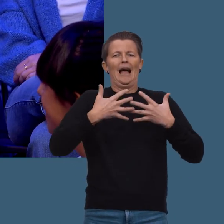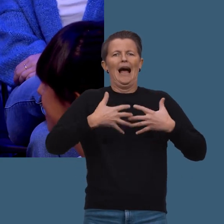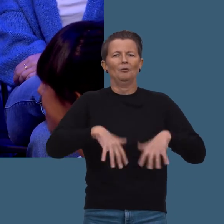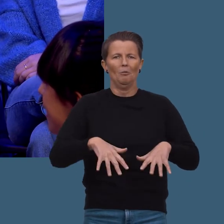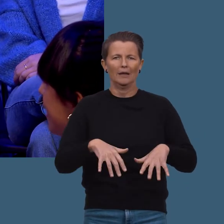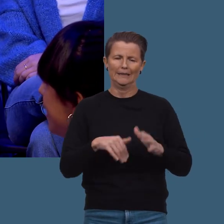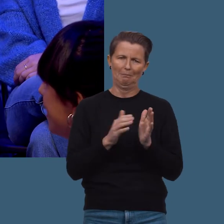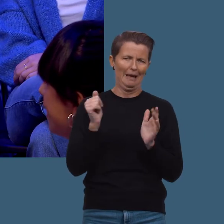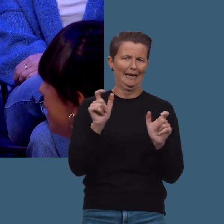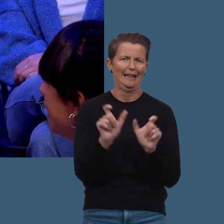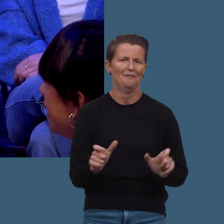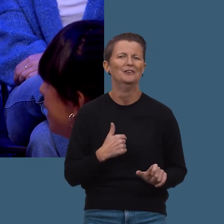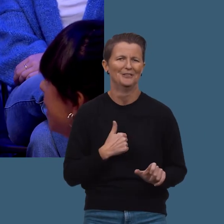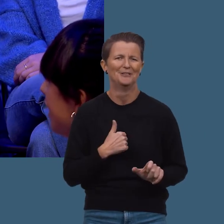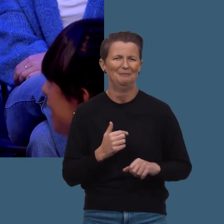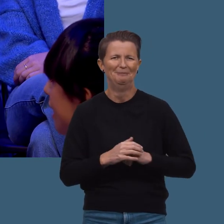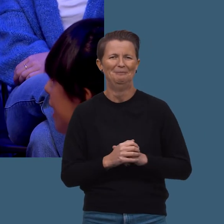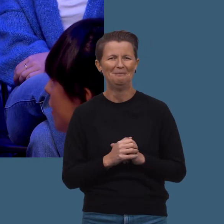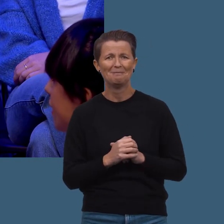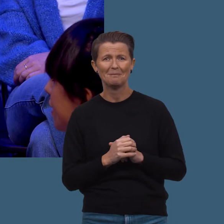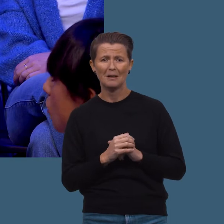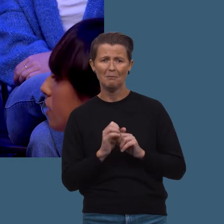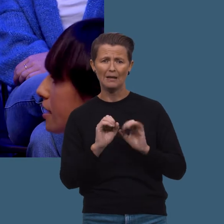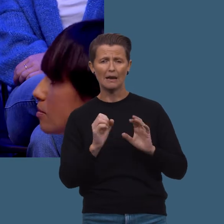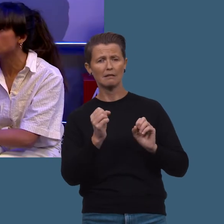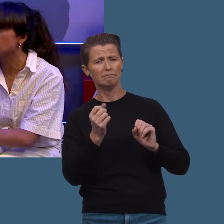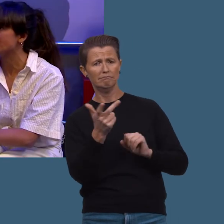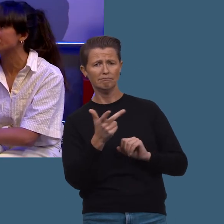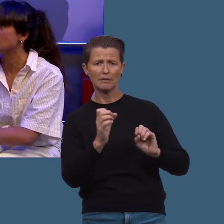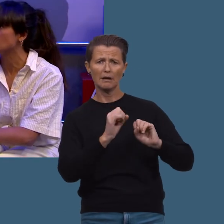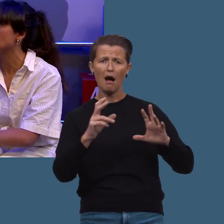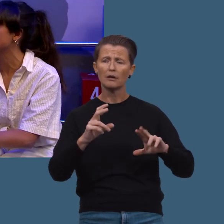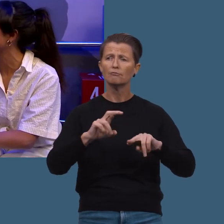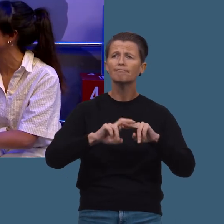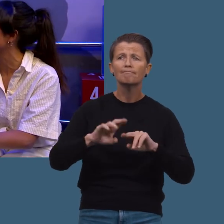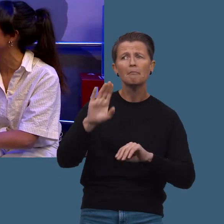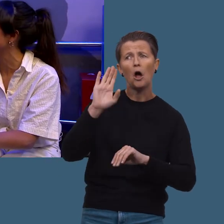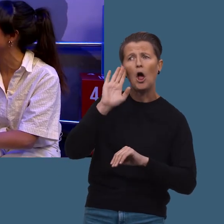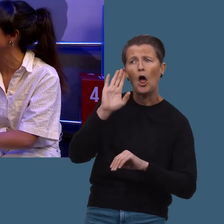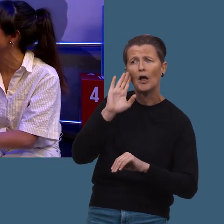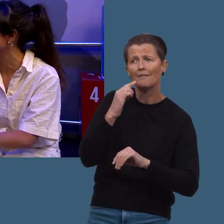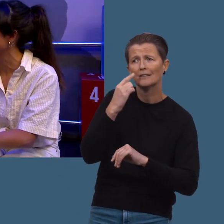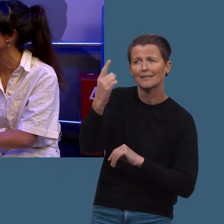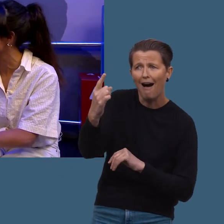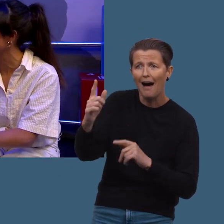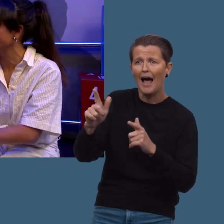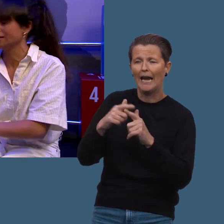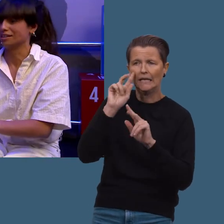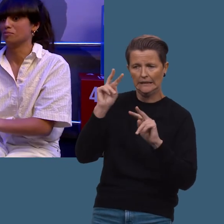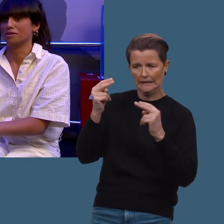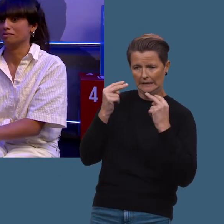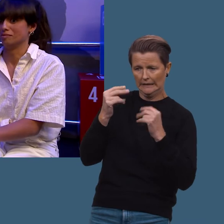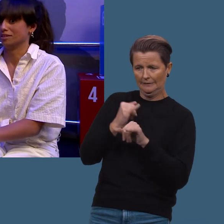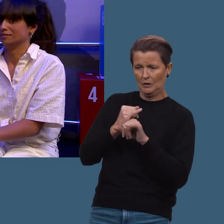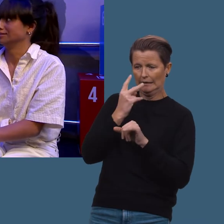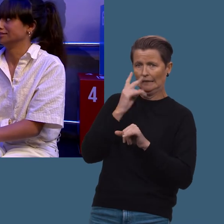automatisk mye mer nervøs. Ja, klarte dere liksom å høre på en måte på hva han sa, eller